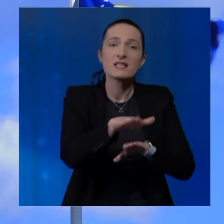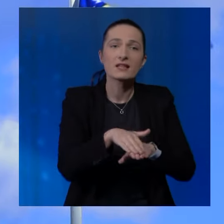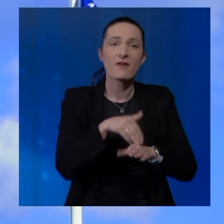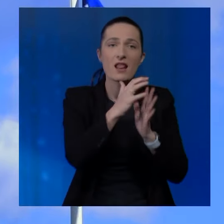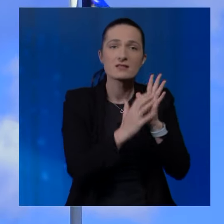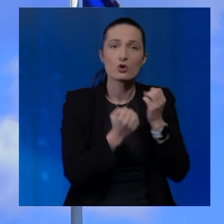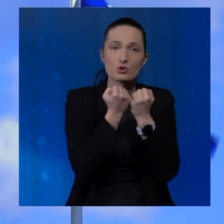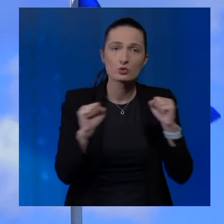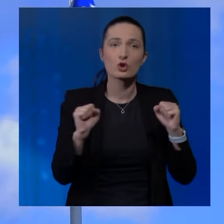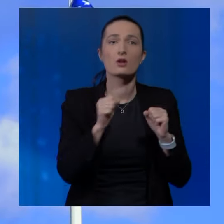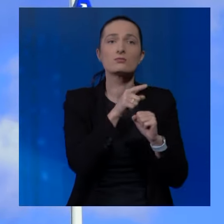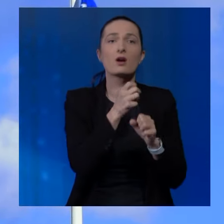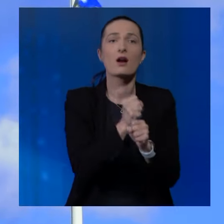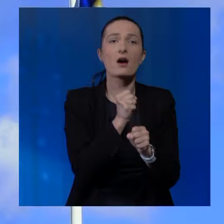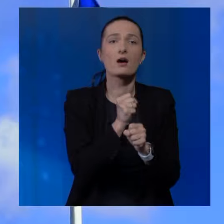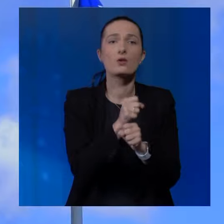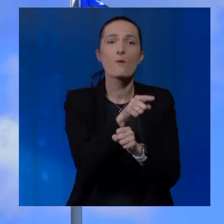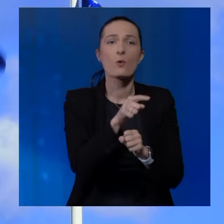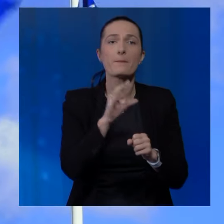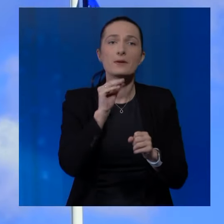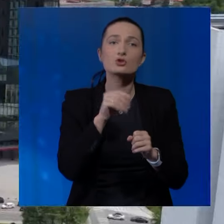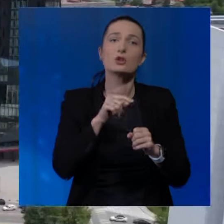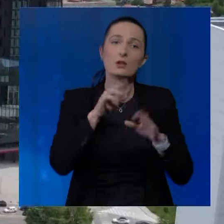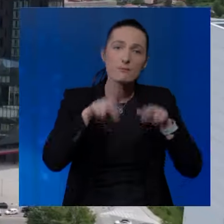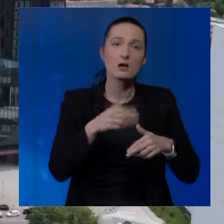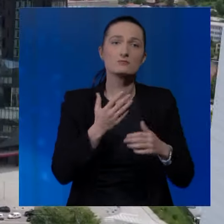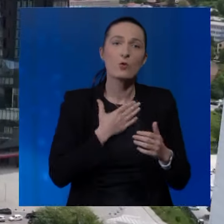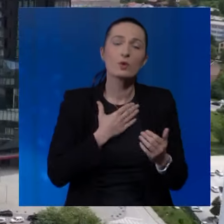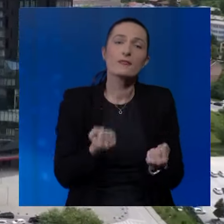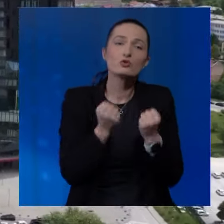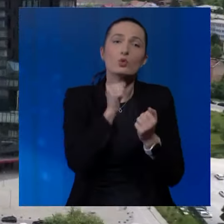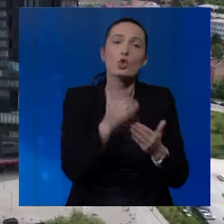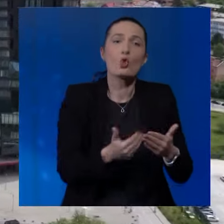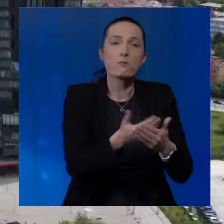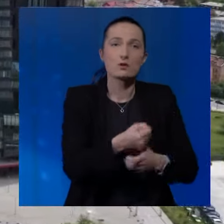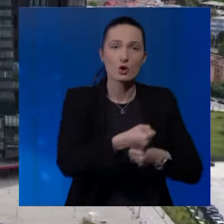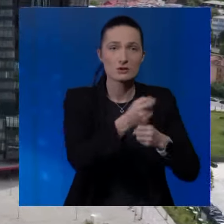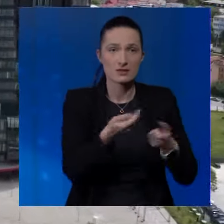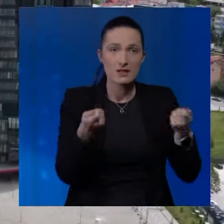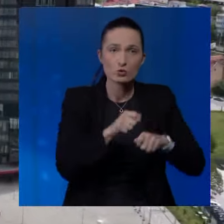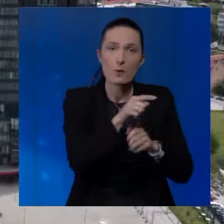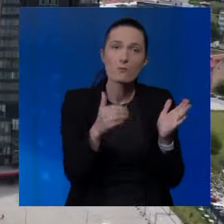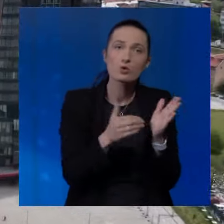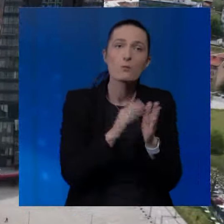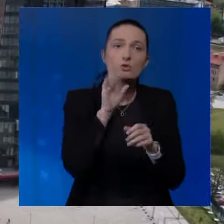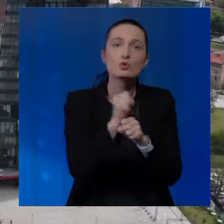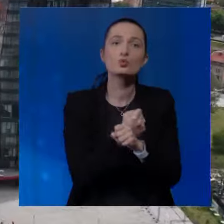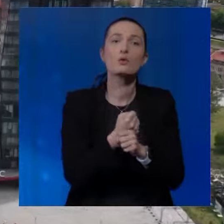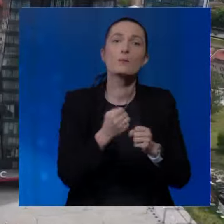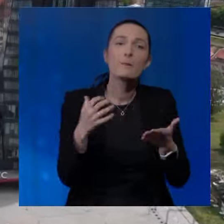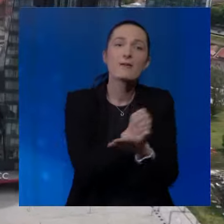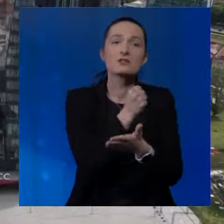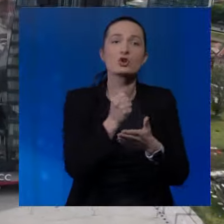inicijativa medijske grupacije oslobođenje kroz rad na ovoj priči takako ima i težinu i doprinos. Zaključuje da je potrebno da BH društvo